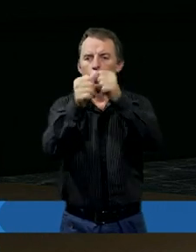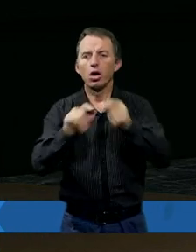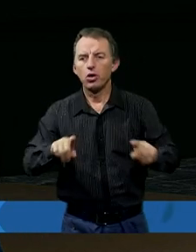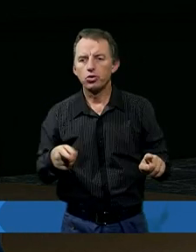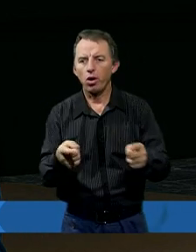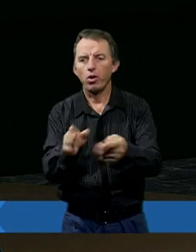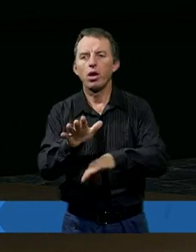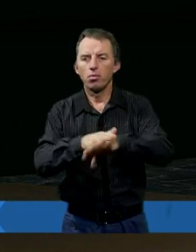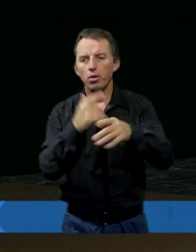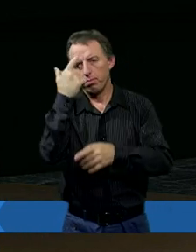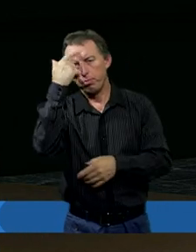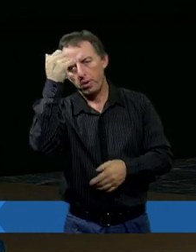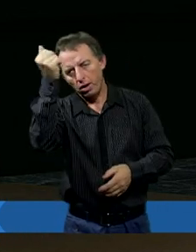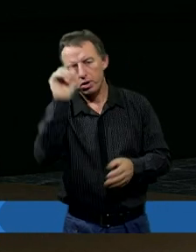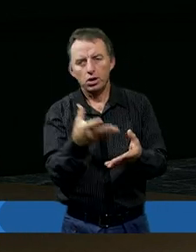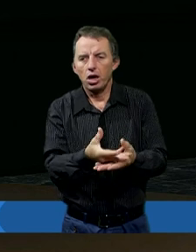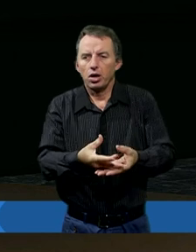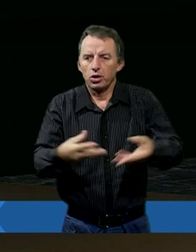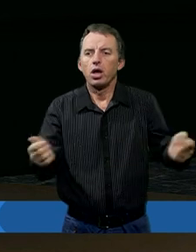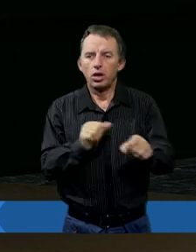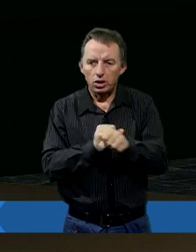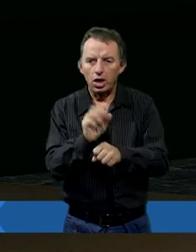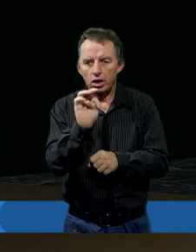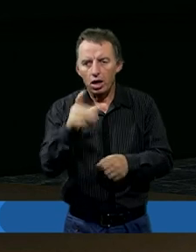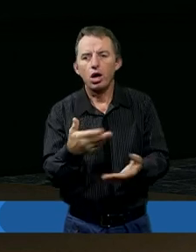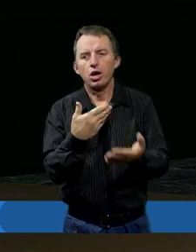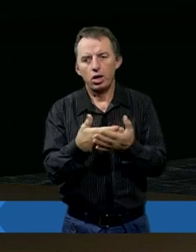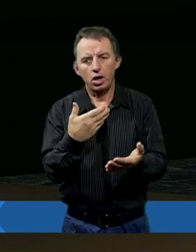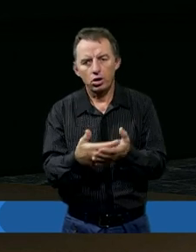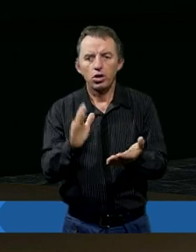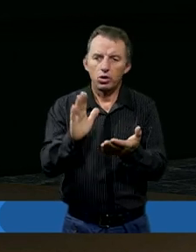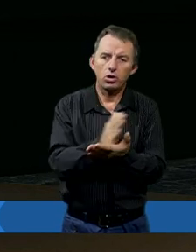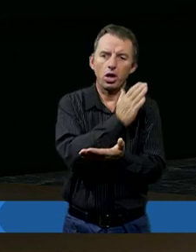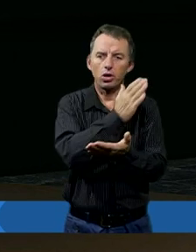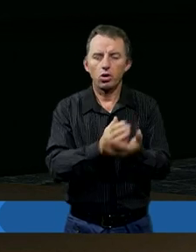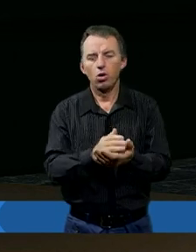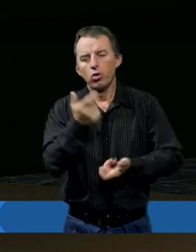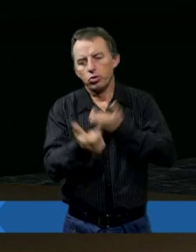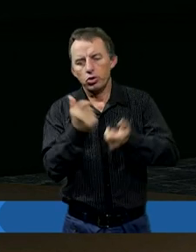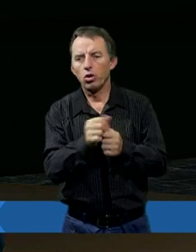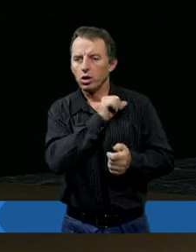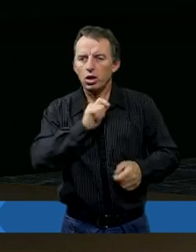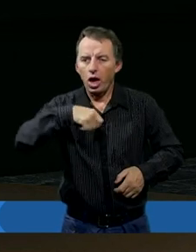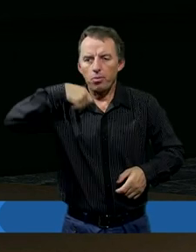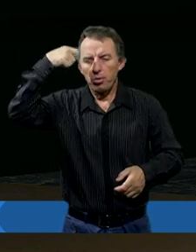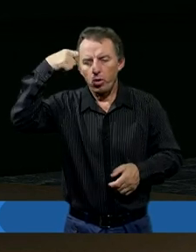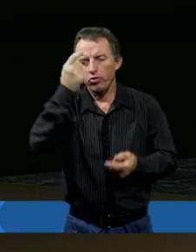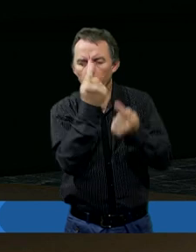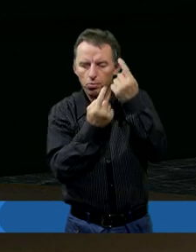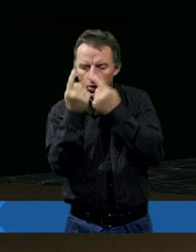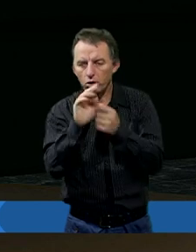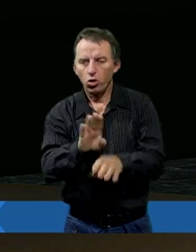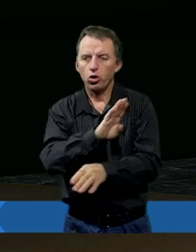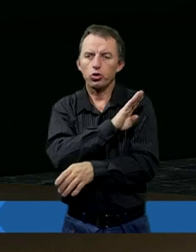wielkie dzieła, aby palnięć o nich nie zaginęła. Jest tak. Ale dlaczego niektórzy ludzie popełniają samobójstwo, myślą o śmierci?